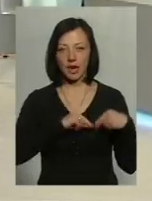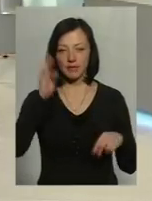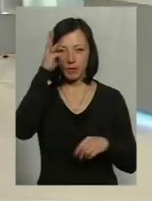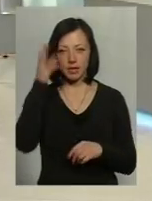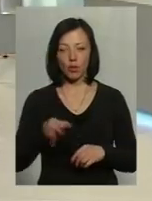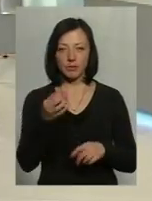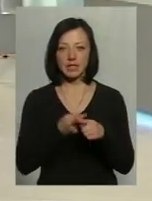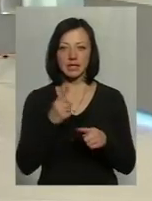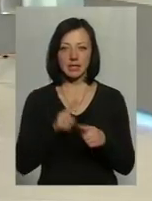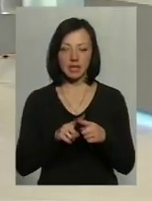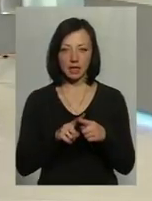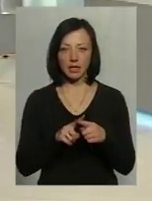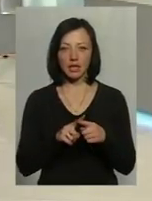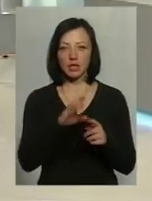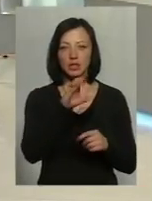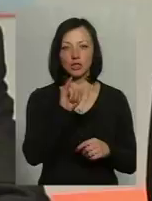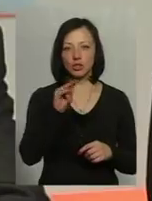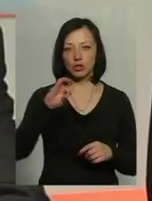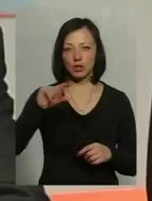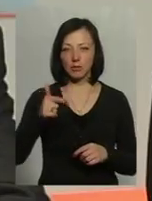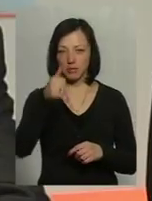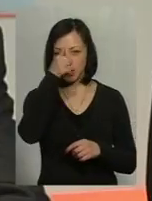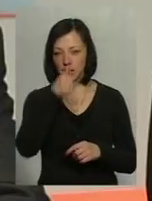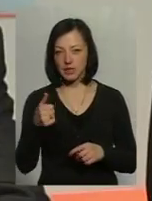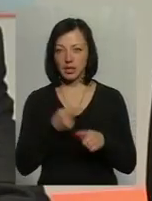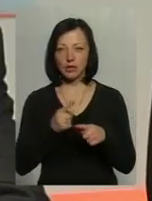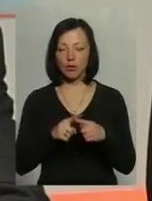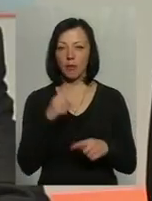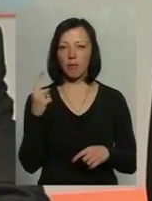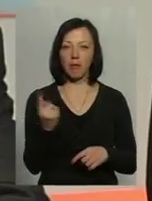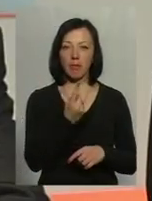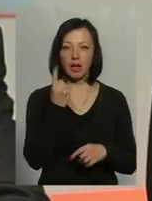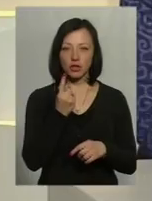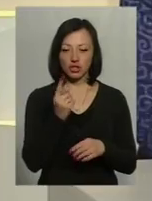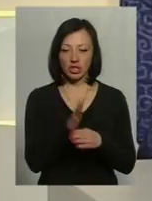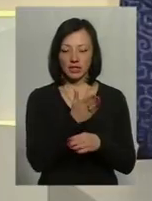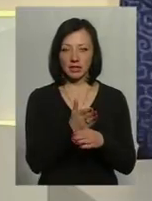цих січень-місяць, за оцю першу декаду-лютого,